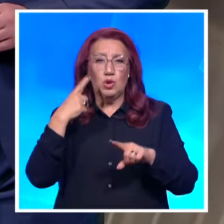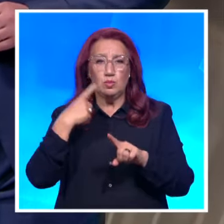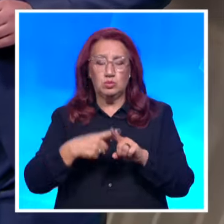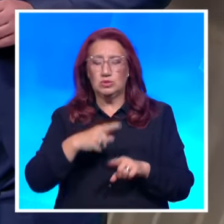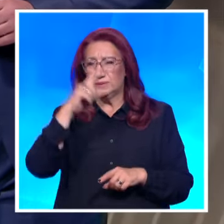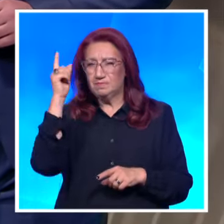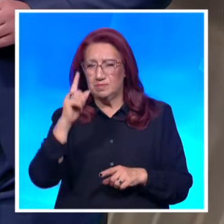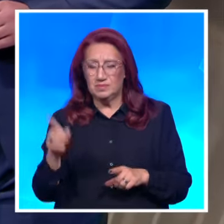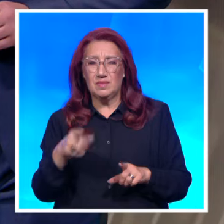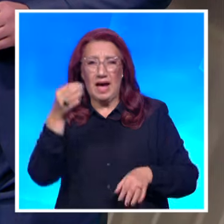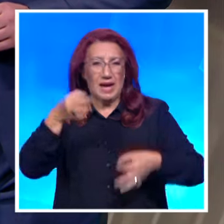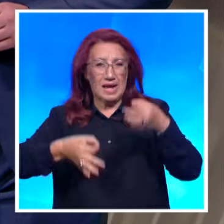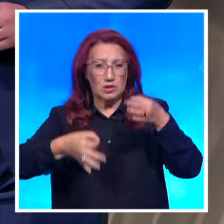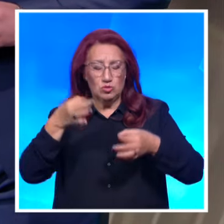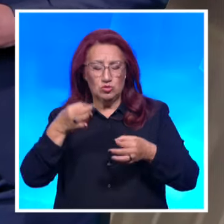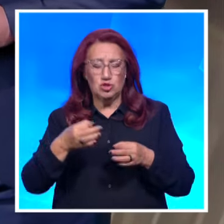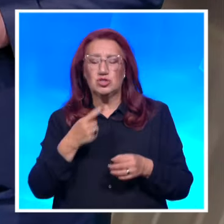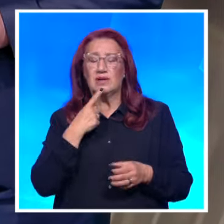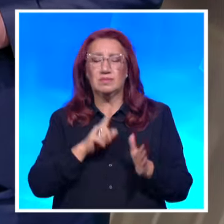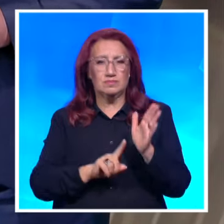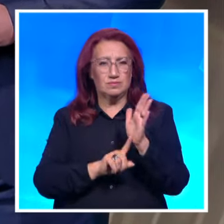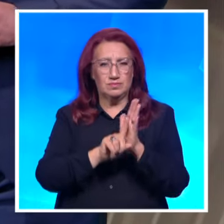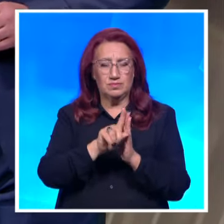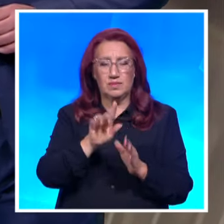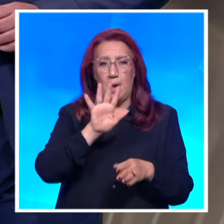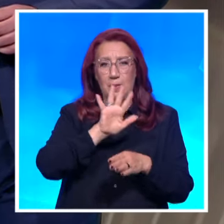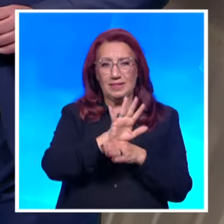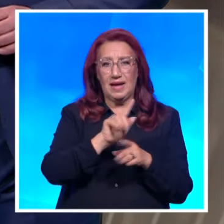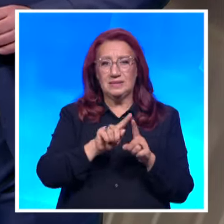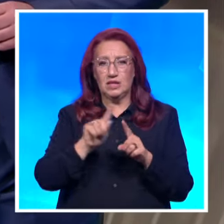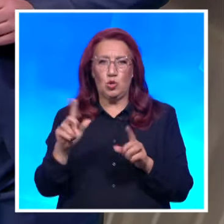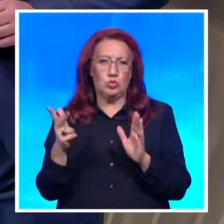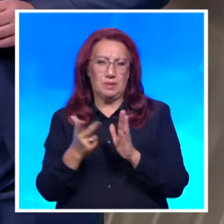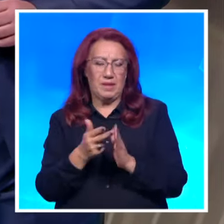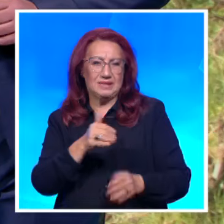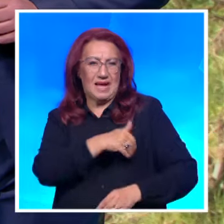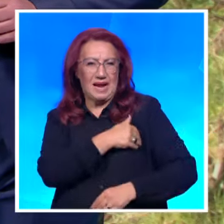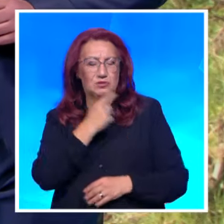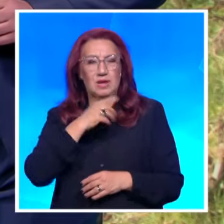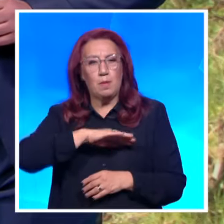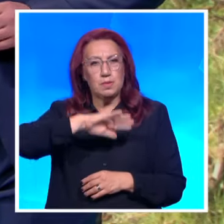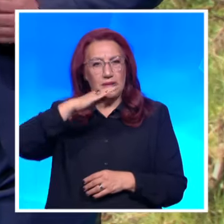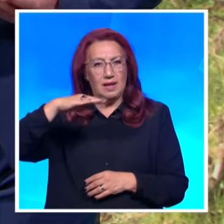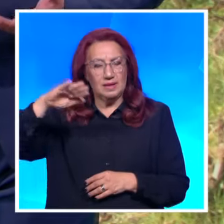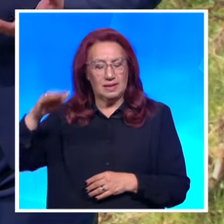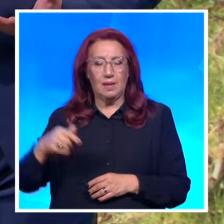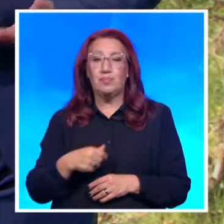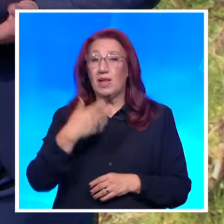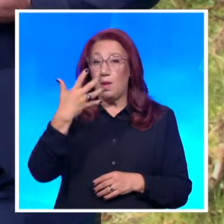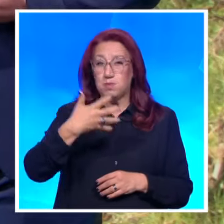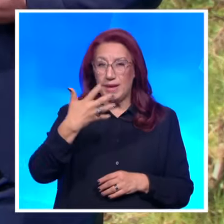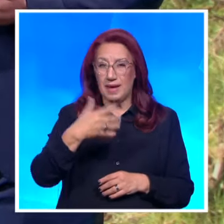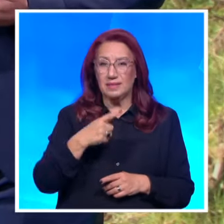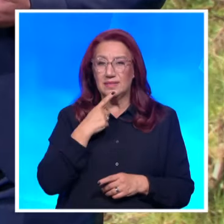градушки. Максималните температури ще са между 15 и 18 градуса. В петък над източна България краткотрайните